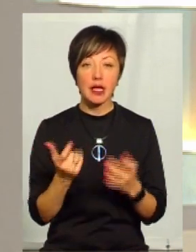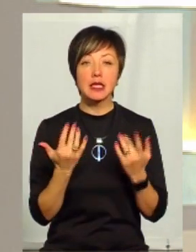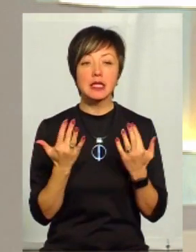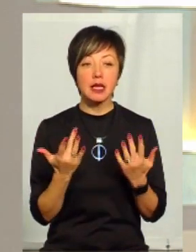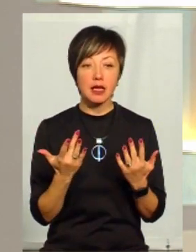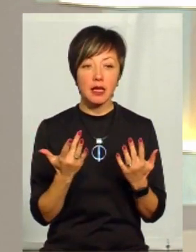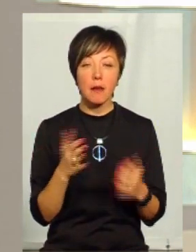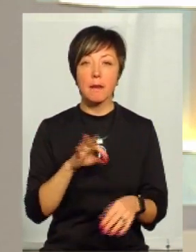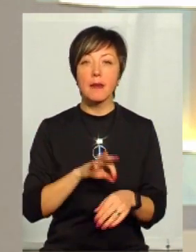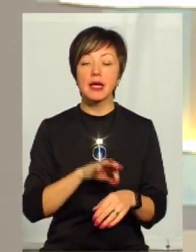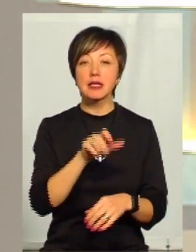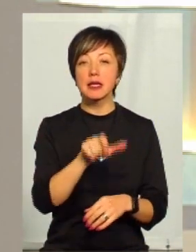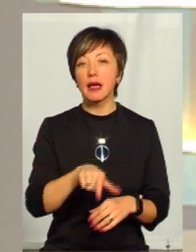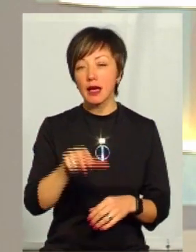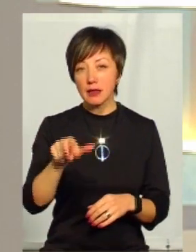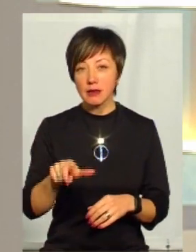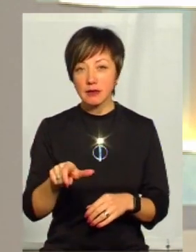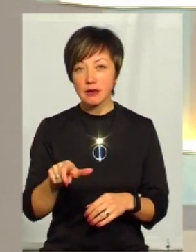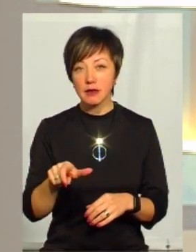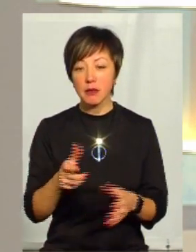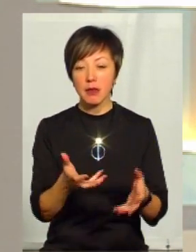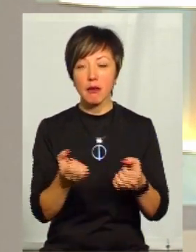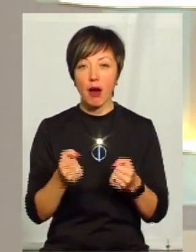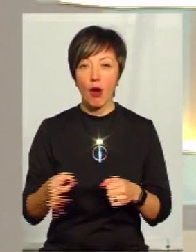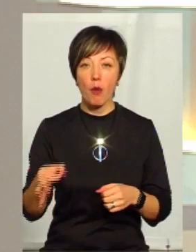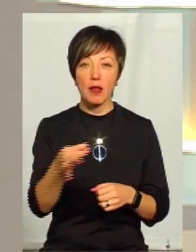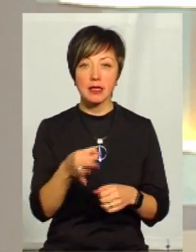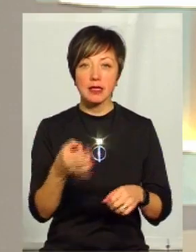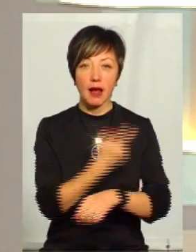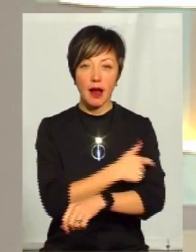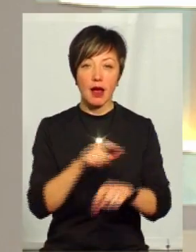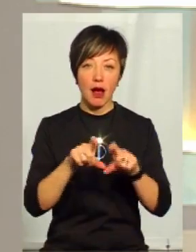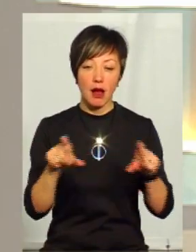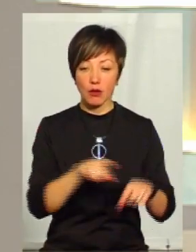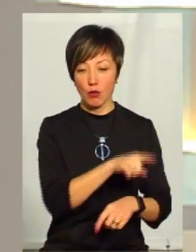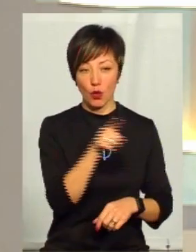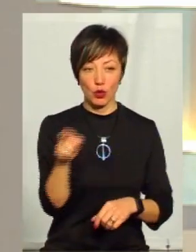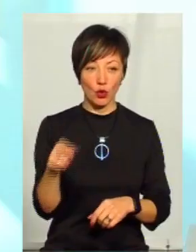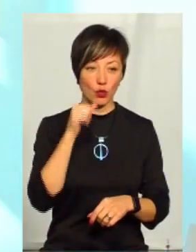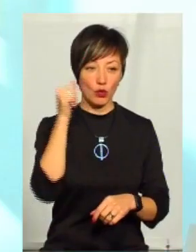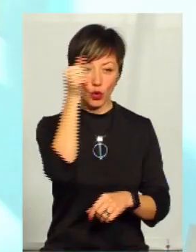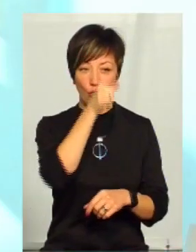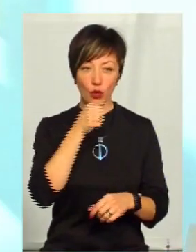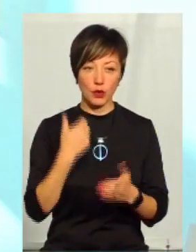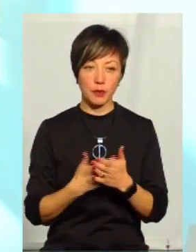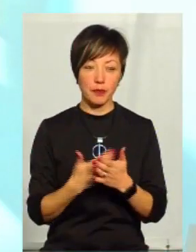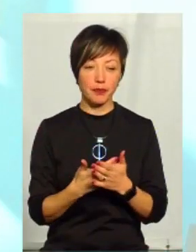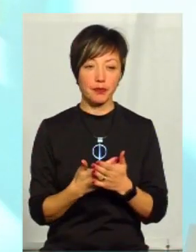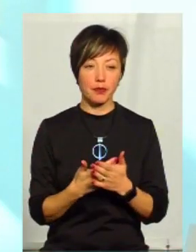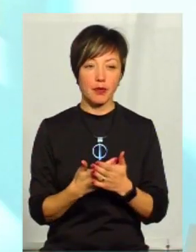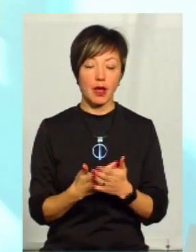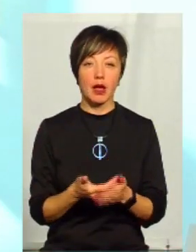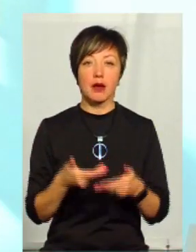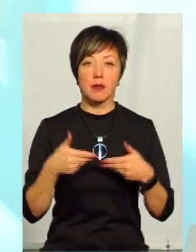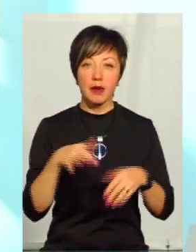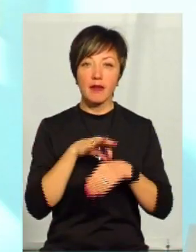скільки пацієнтів приймає обласна лікарня протягом року? От минулого. Ми ведемо